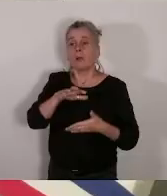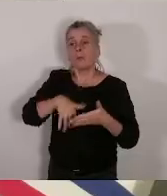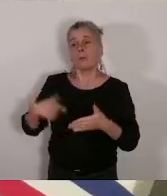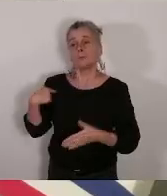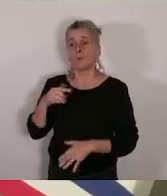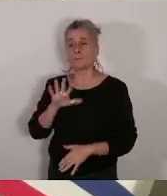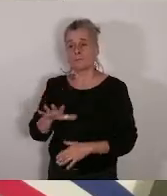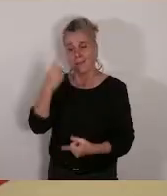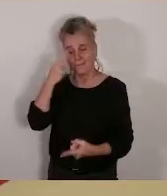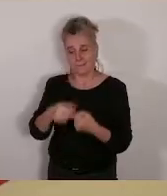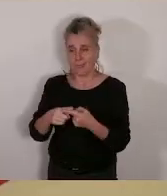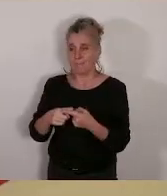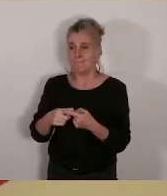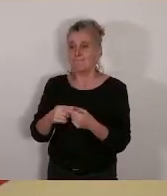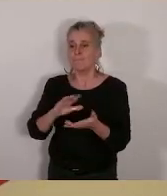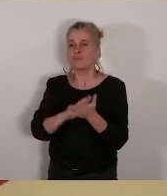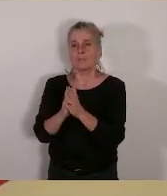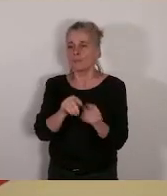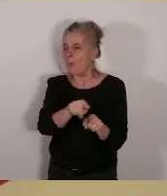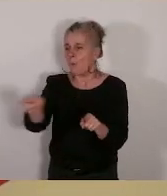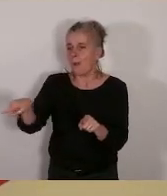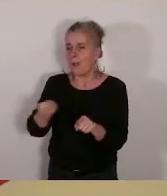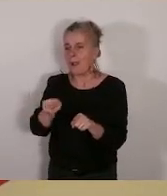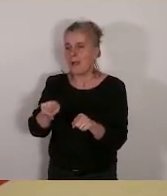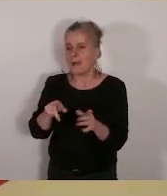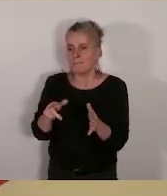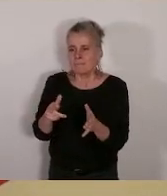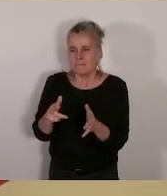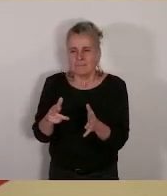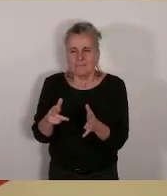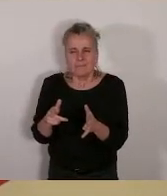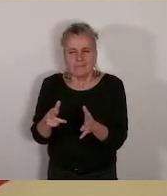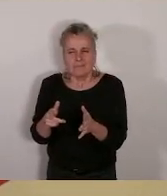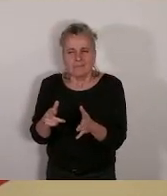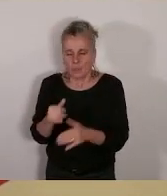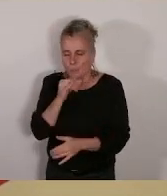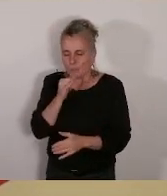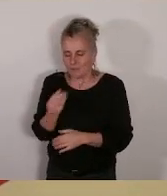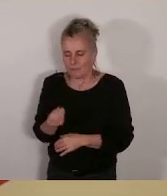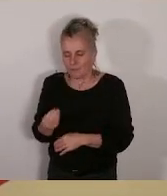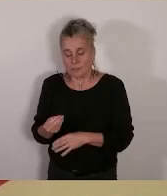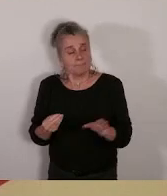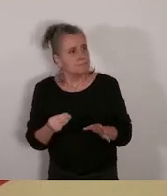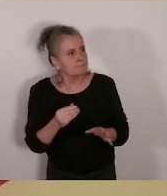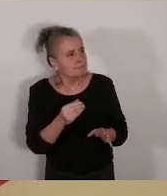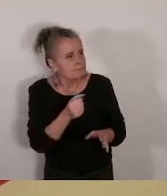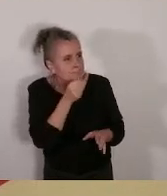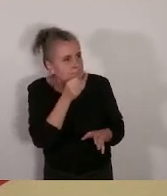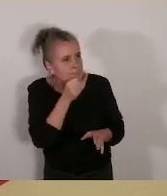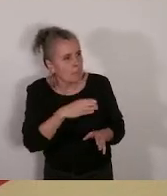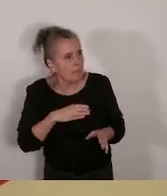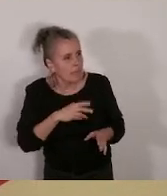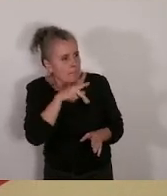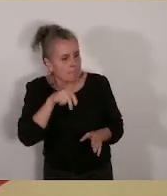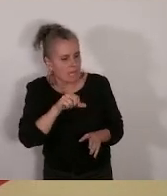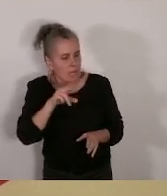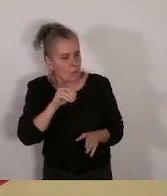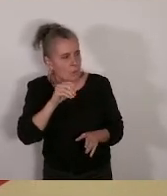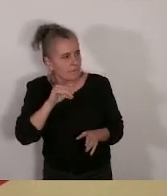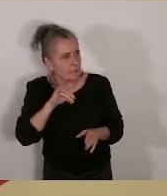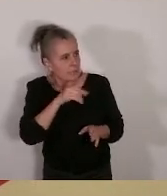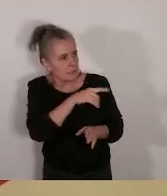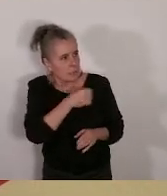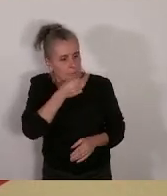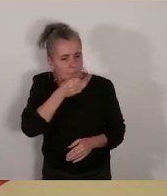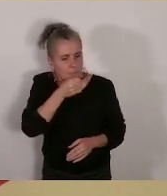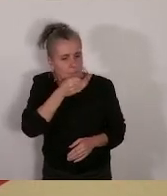pour la petite enfance. Vous pouvez couper votre micro, Mme Parodi ? Oui, c'est pour ça que ça ne marchait pas, que vous n'avez